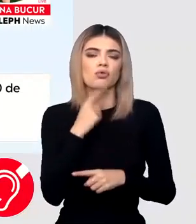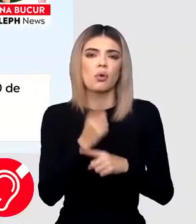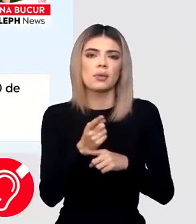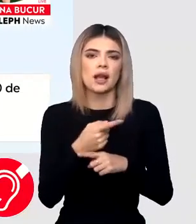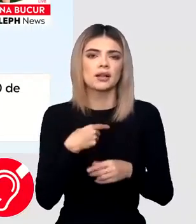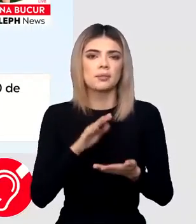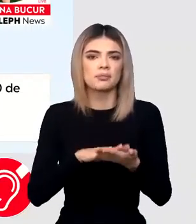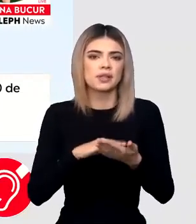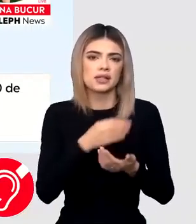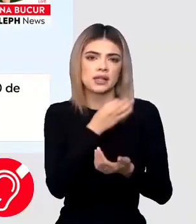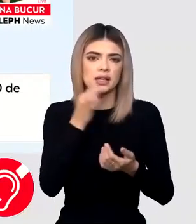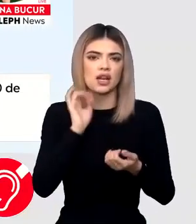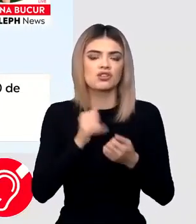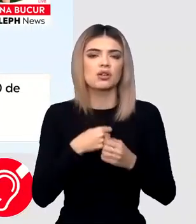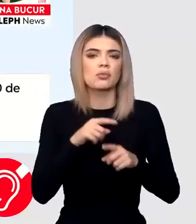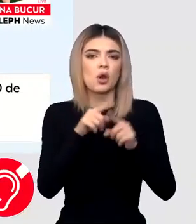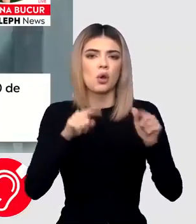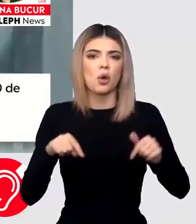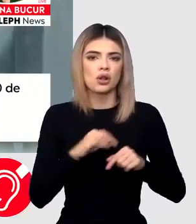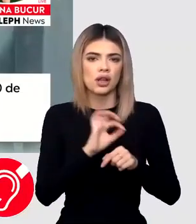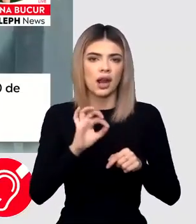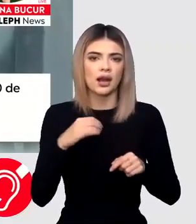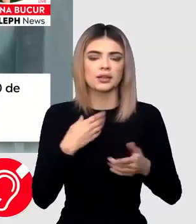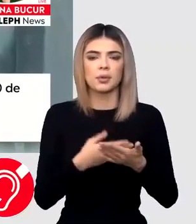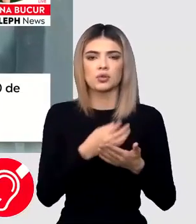toții să semneze contracte de confidențialitate,